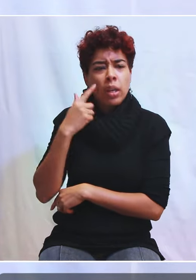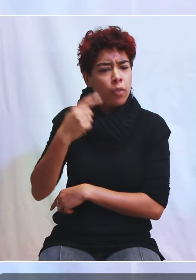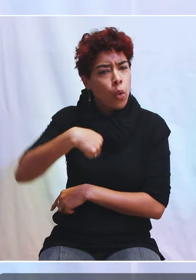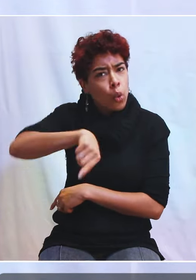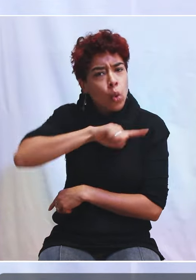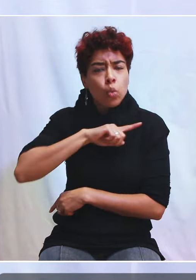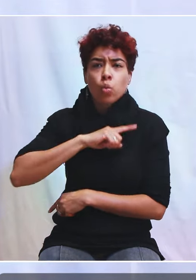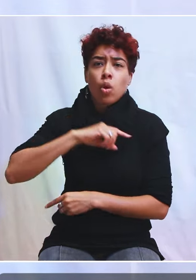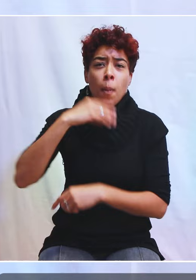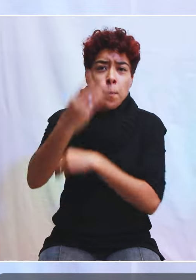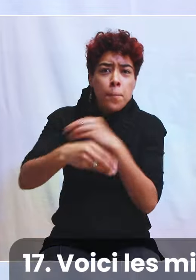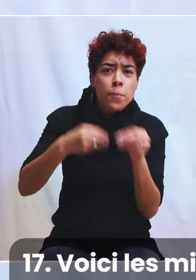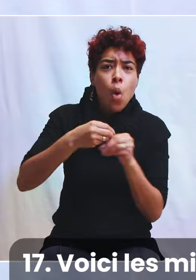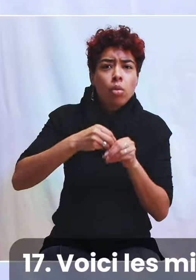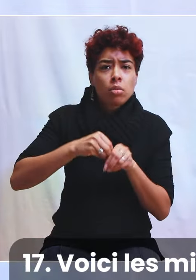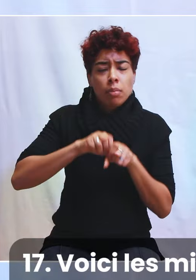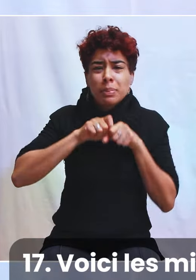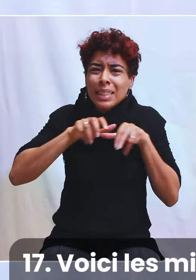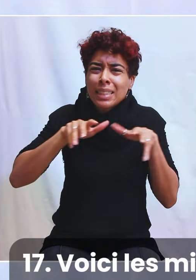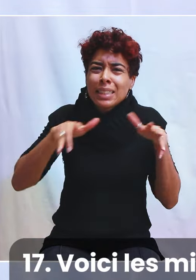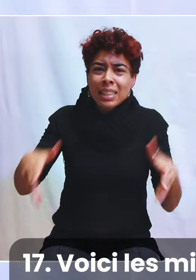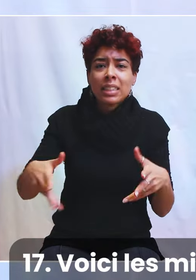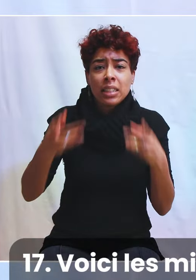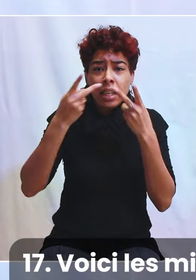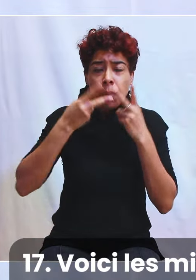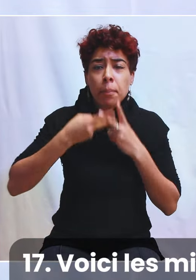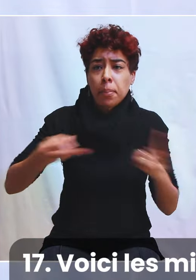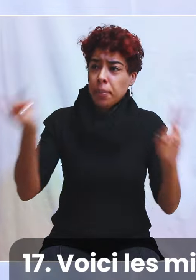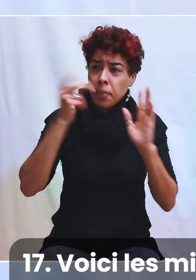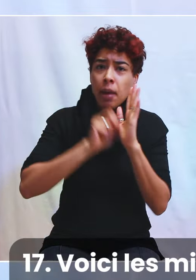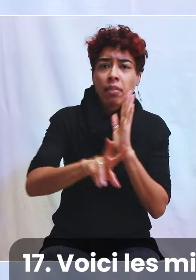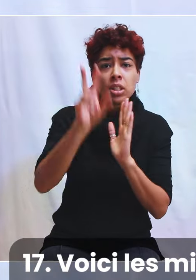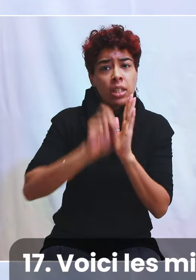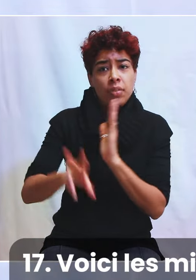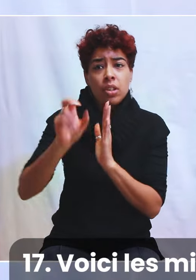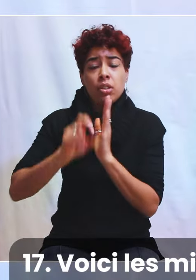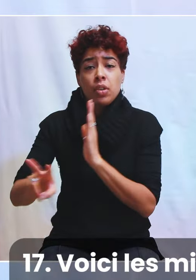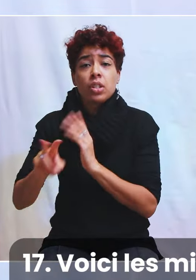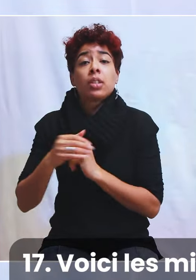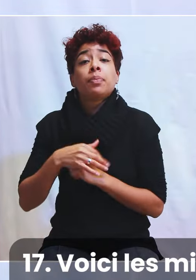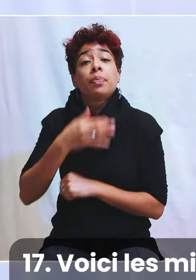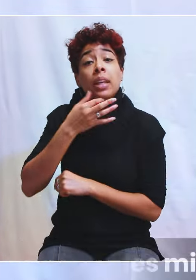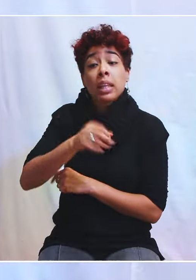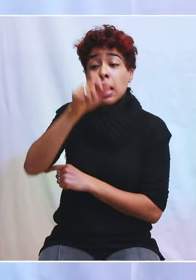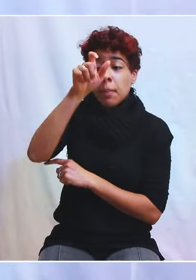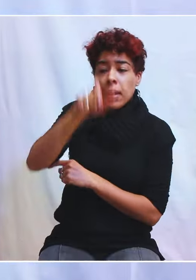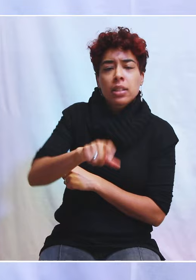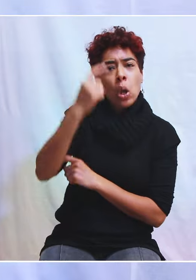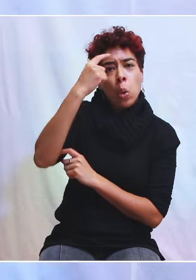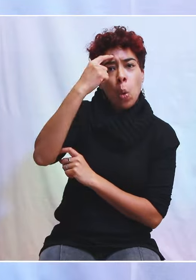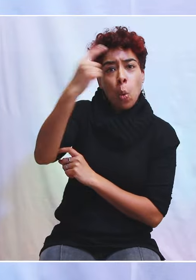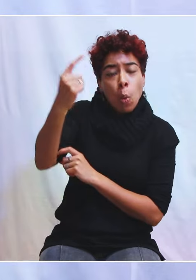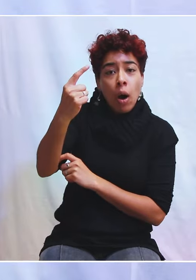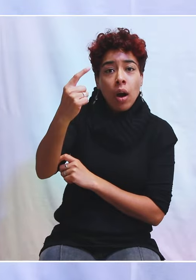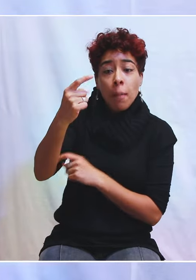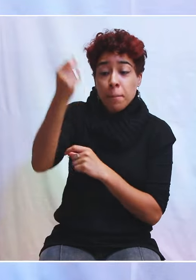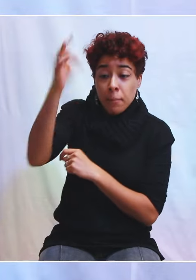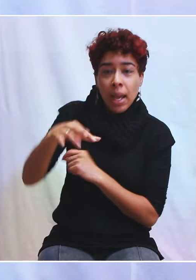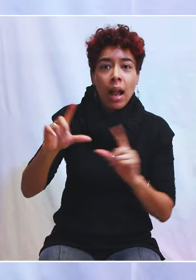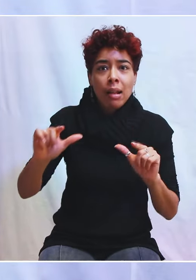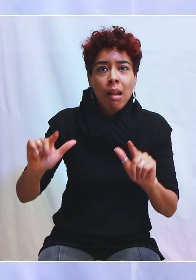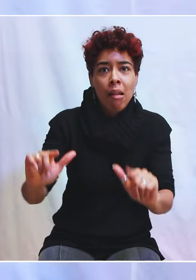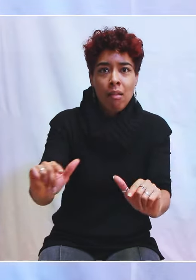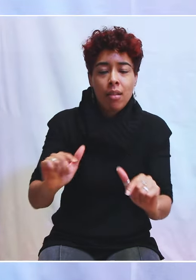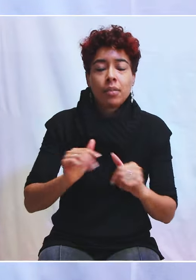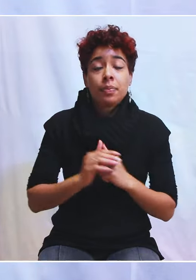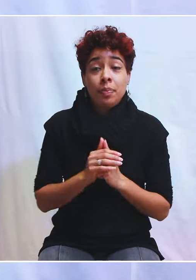Et voici ce qu'il dit, au verset 17, voici les miracles qui accompagneront ceux qui auront cru. Et ça, c'est une certitude.